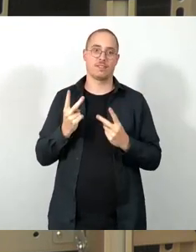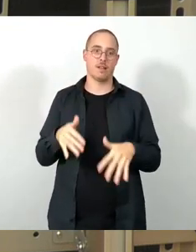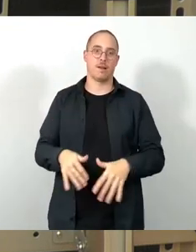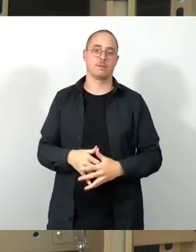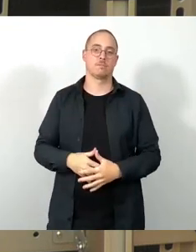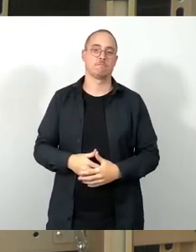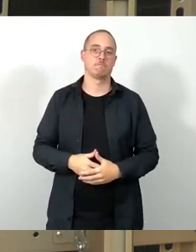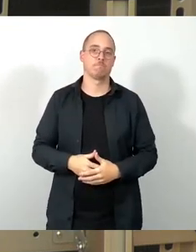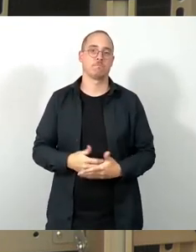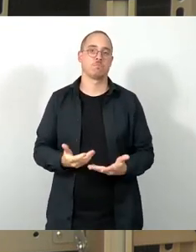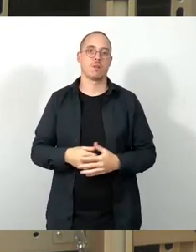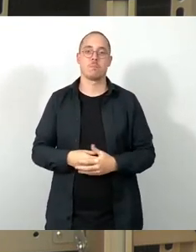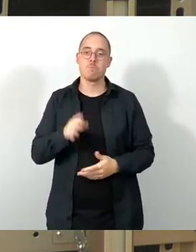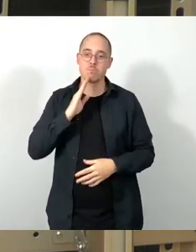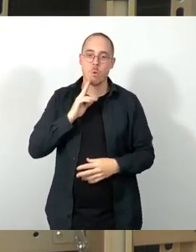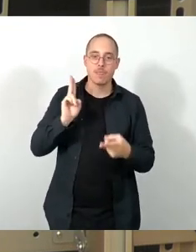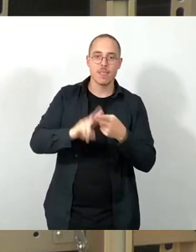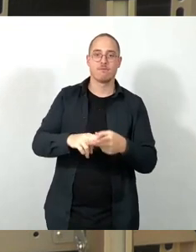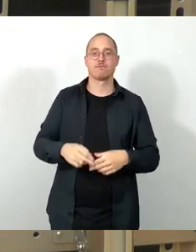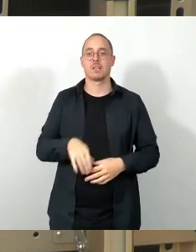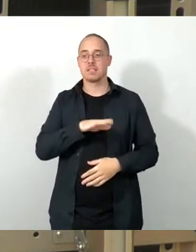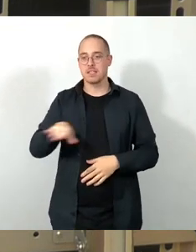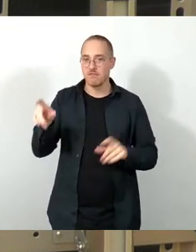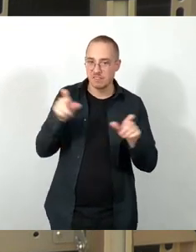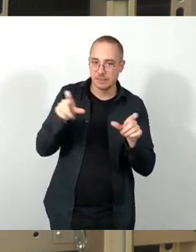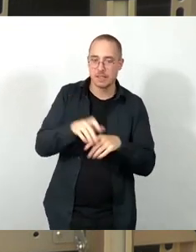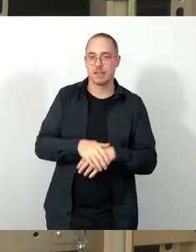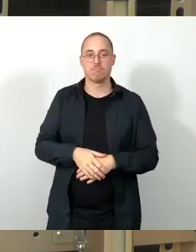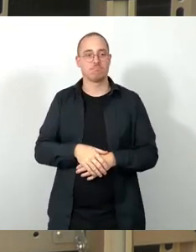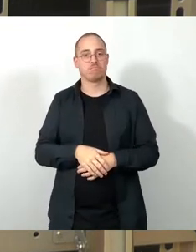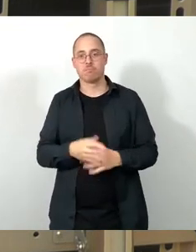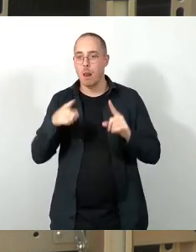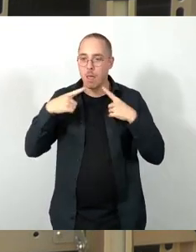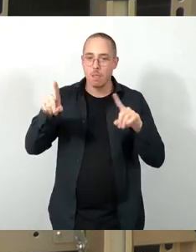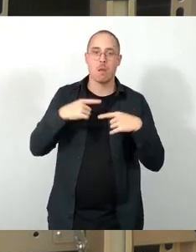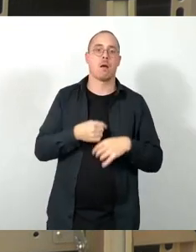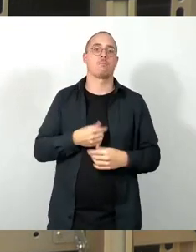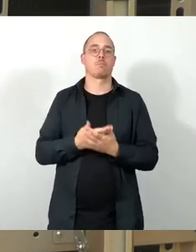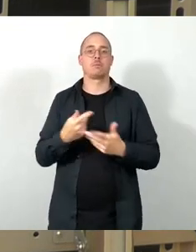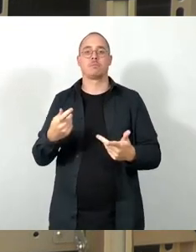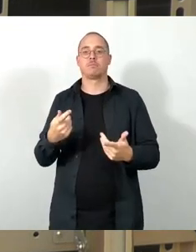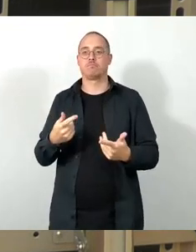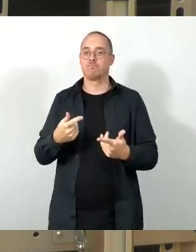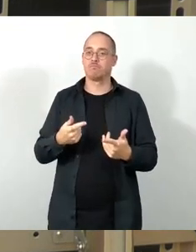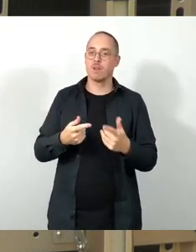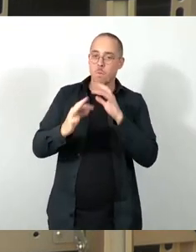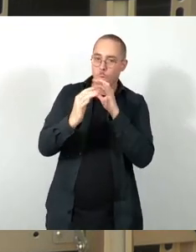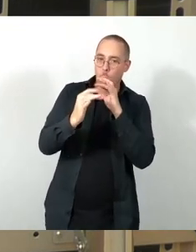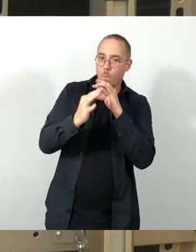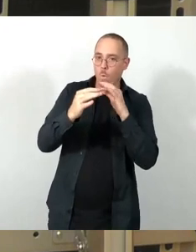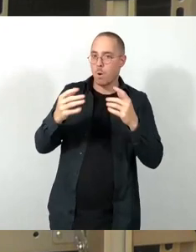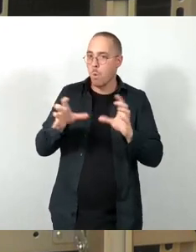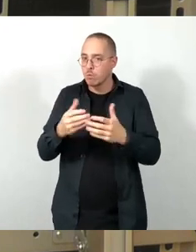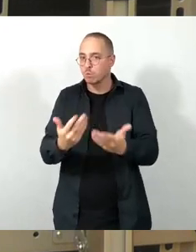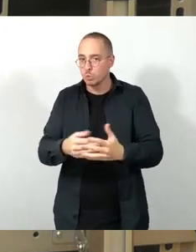Kinderfeste, gibt Volksliedernachmittag, Mandolinengruppe. Zum Thema EFRE-Mittel möchte ich jetzt